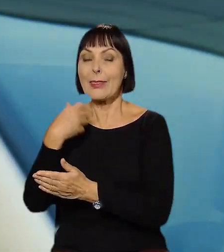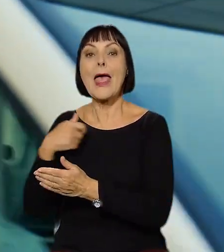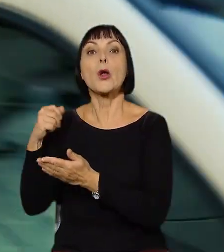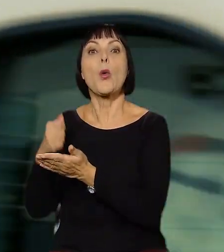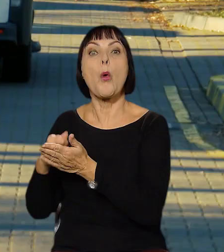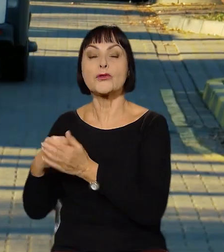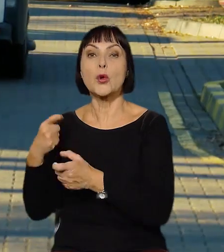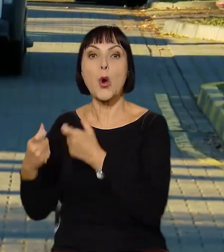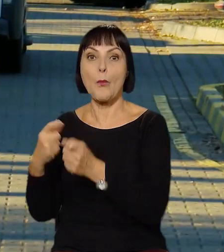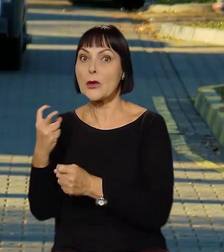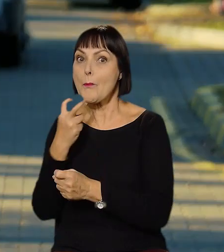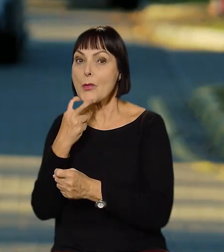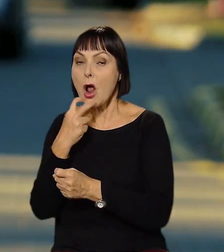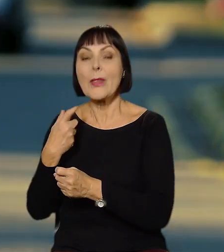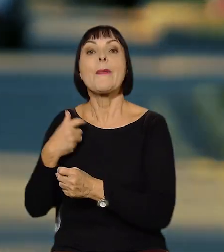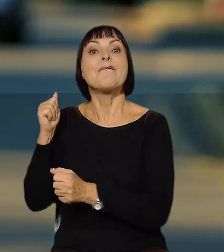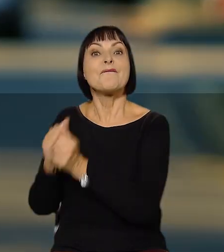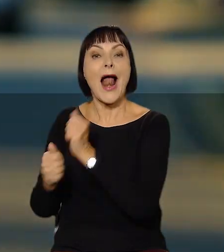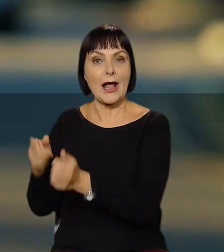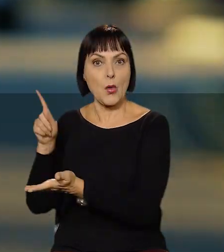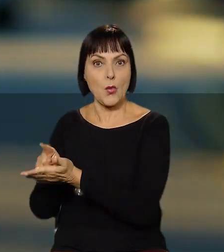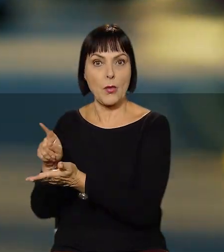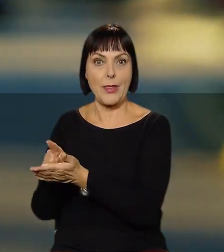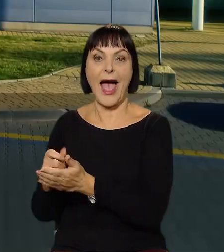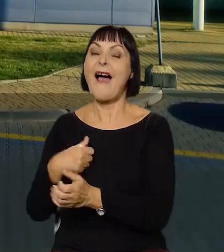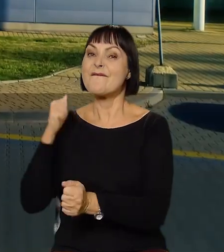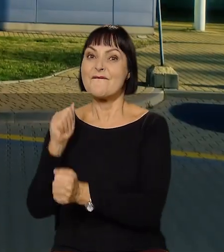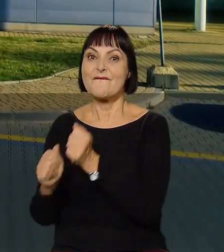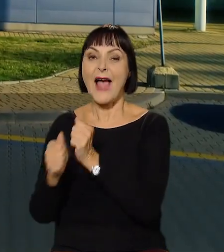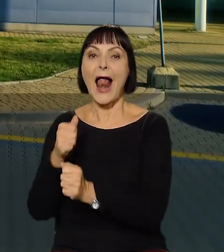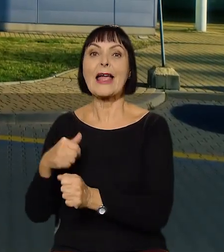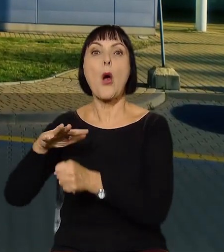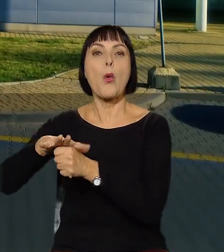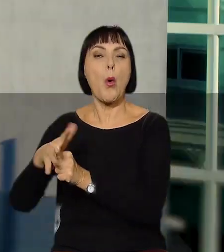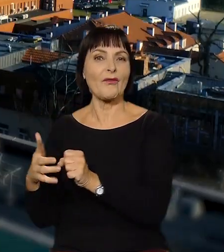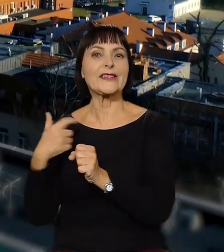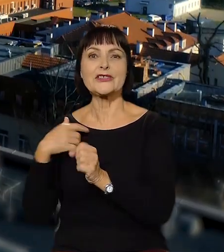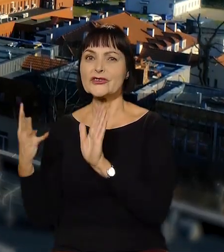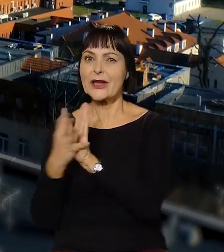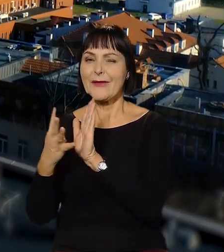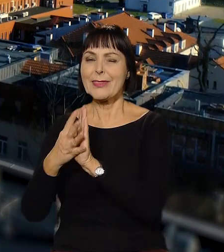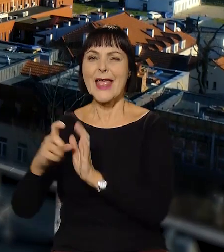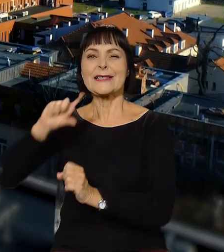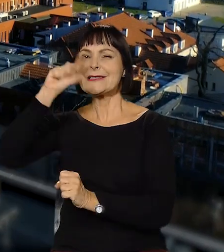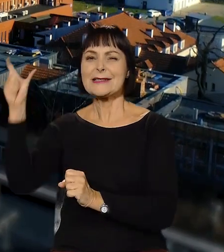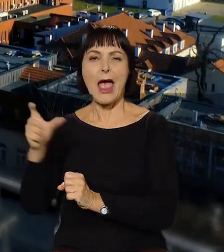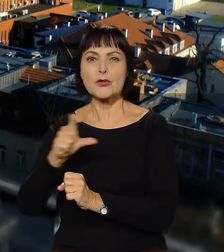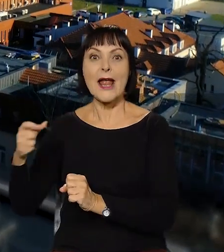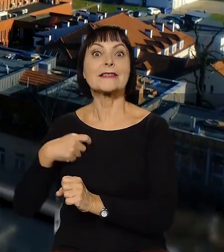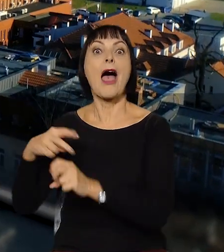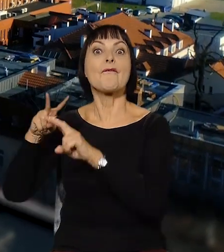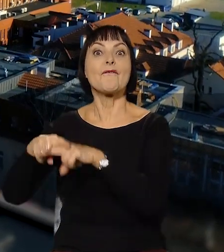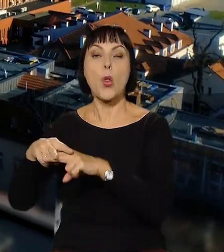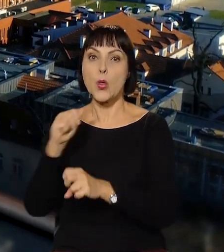agregaty plonotwórcze, po to żeby walka z COVID-em była skuteczna. Walka z COVID-19 cały czas trwa. Fundusze